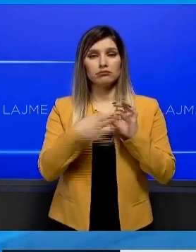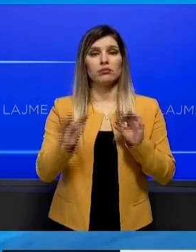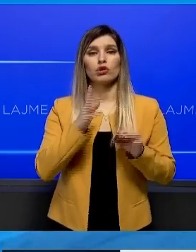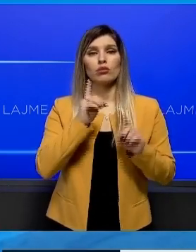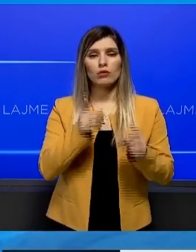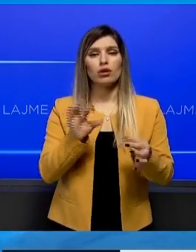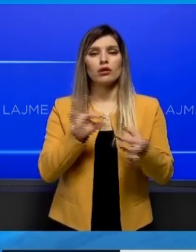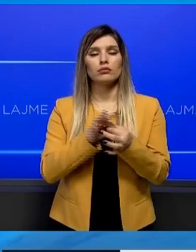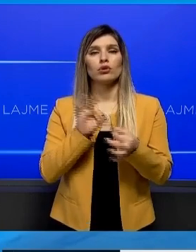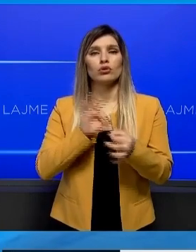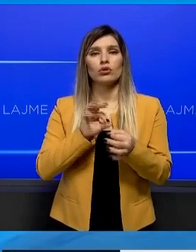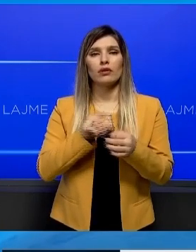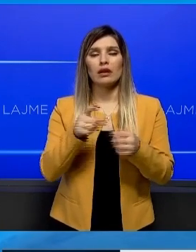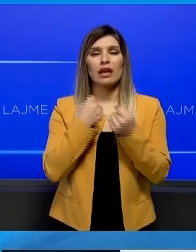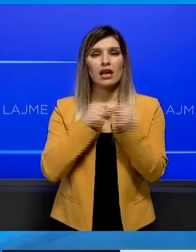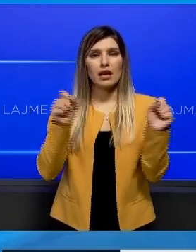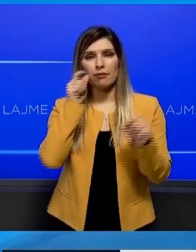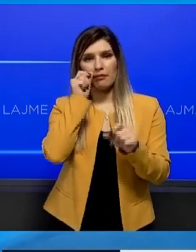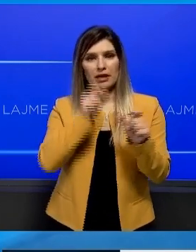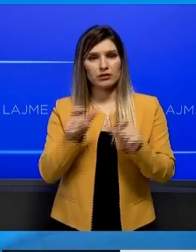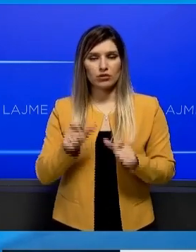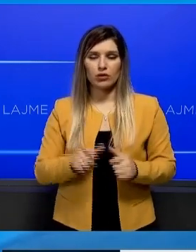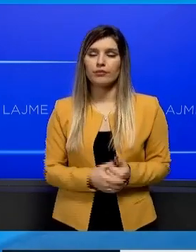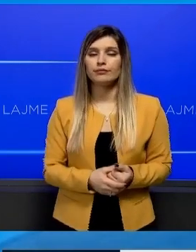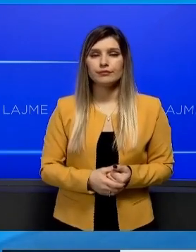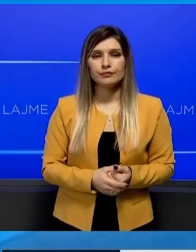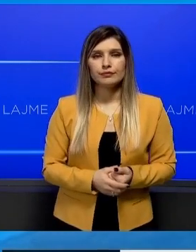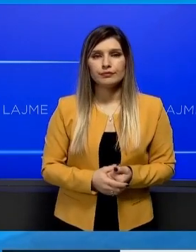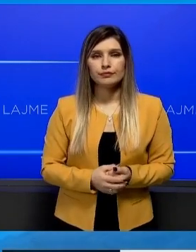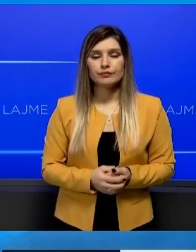drejtave të njeriut, thuët në dërtë tjera në reagim.